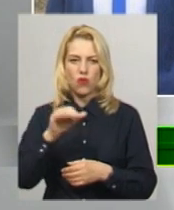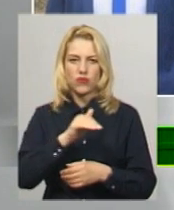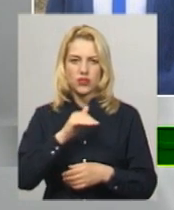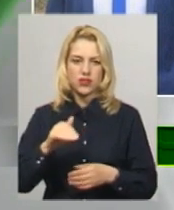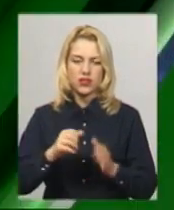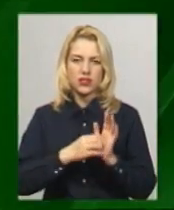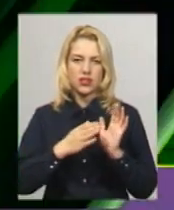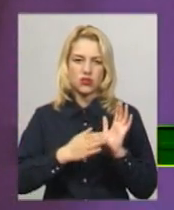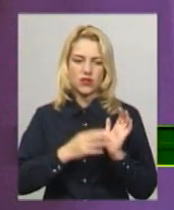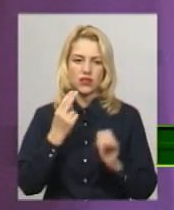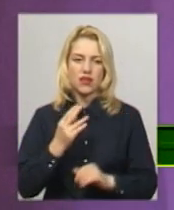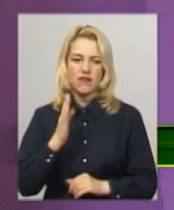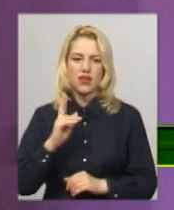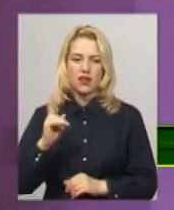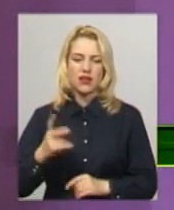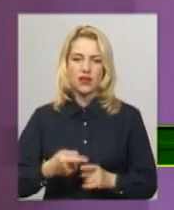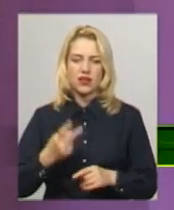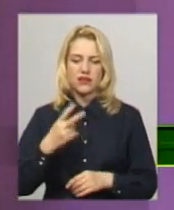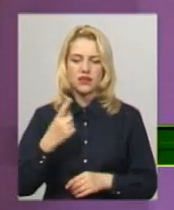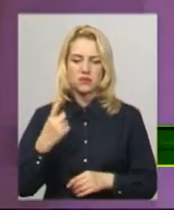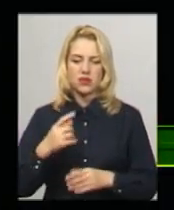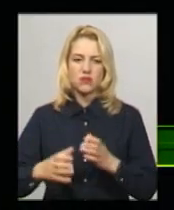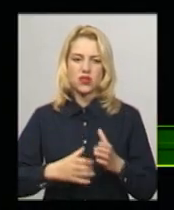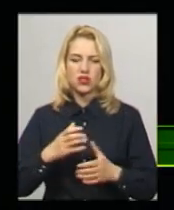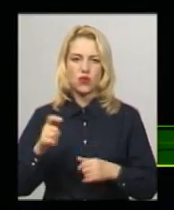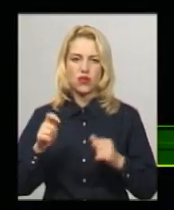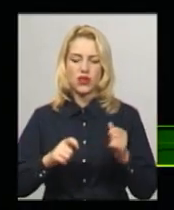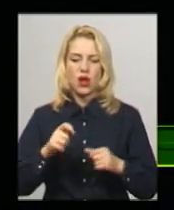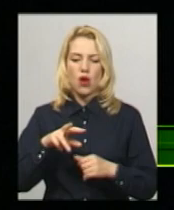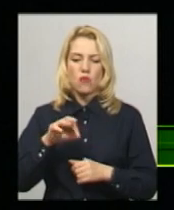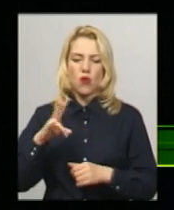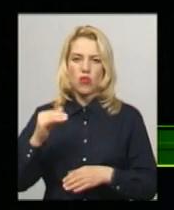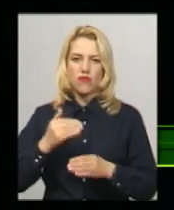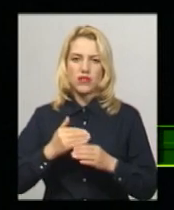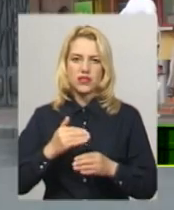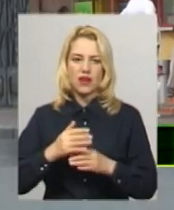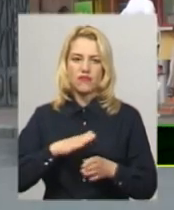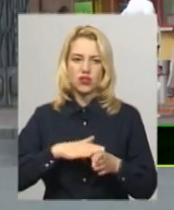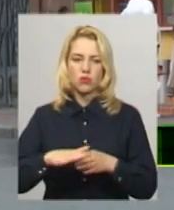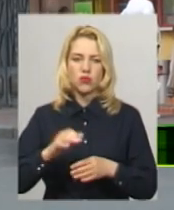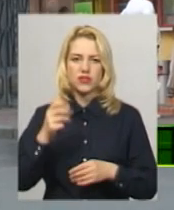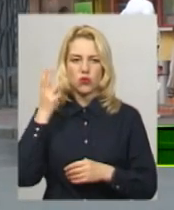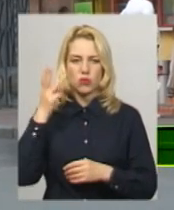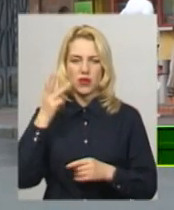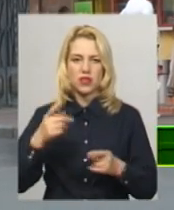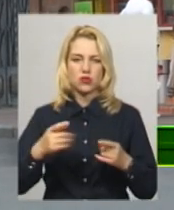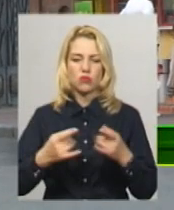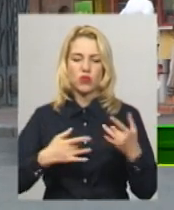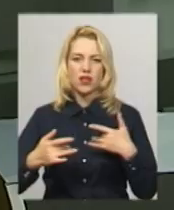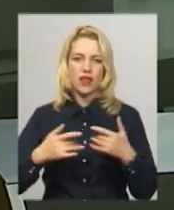ЦВК. 21-й міжнародний фестиваль МОНОВЕСТАВ від Луня відбувся у Хмельницькому монотеатрі КУТ.